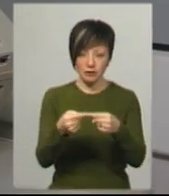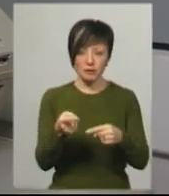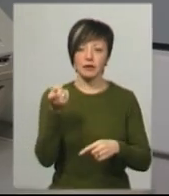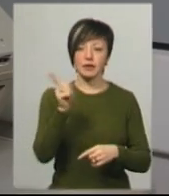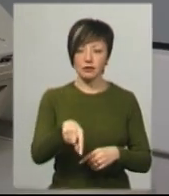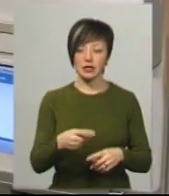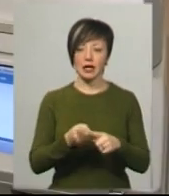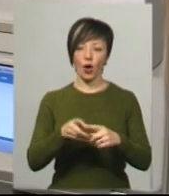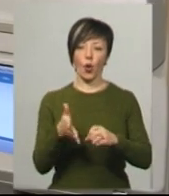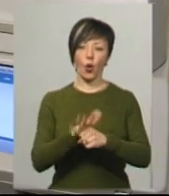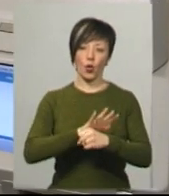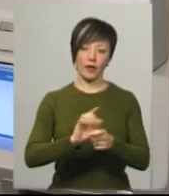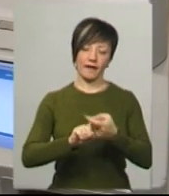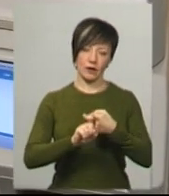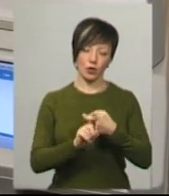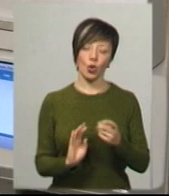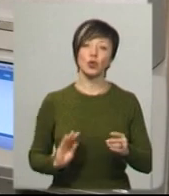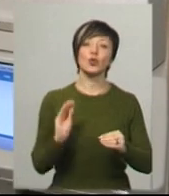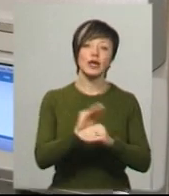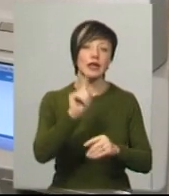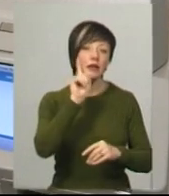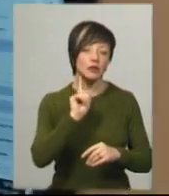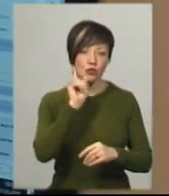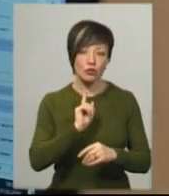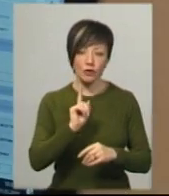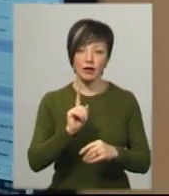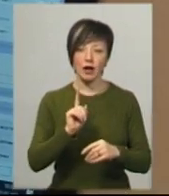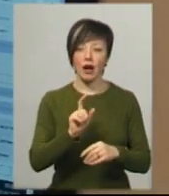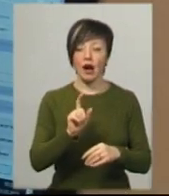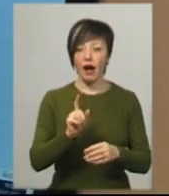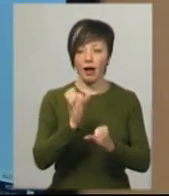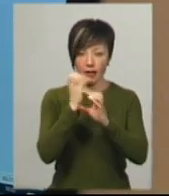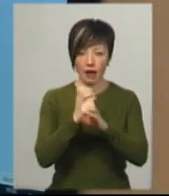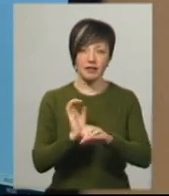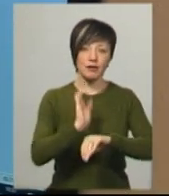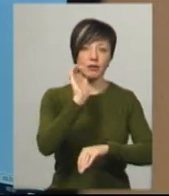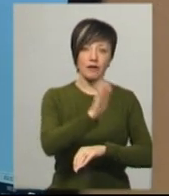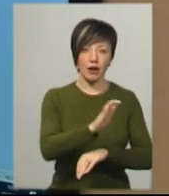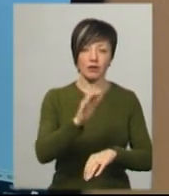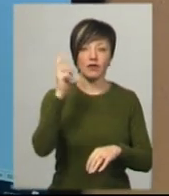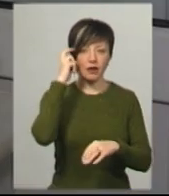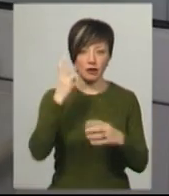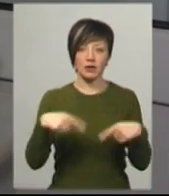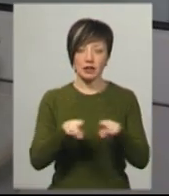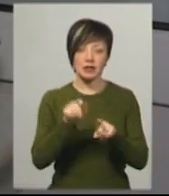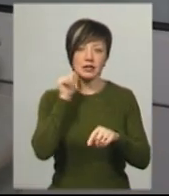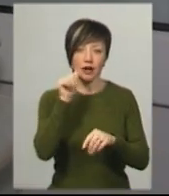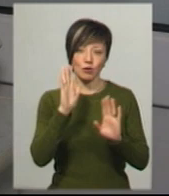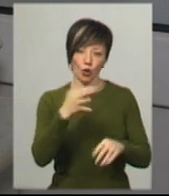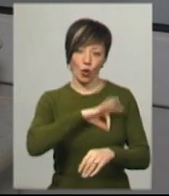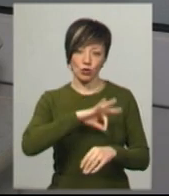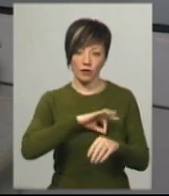оцей самий коронавірус. Олег Балашов додає, тимчасово аналізи осіб, яких підозрюють коронавірус, відправлятимуть і в столицю. Та відзавтра будуть